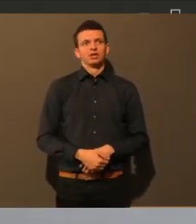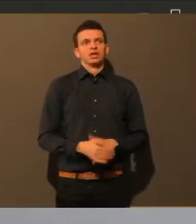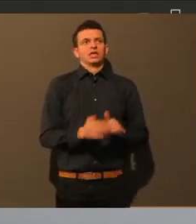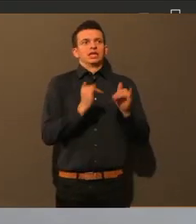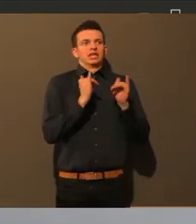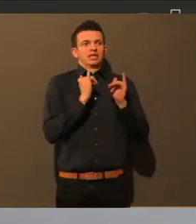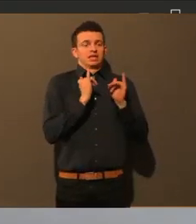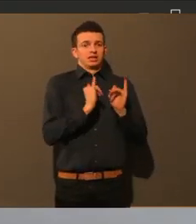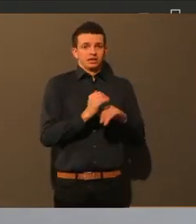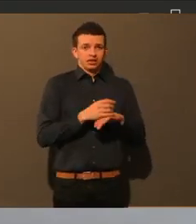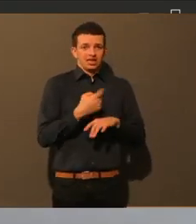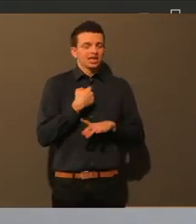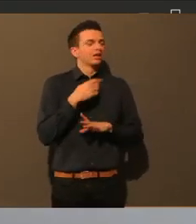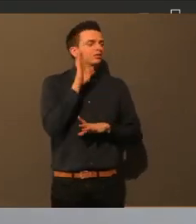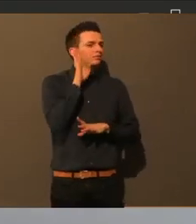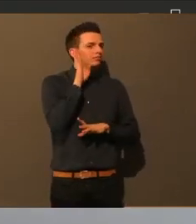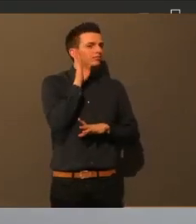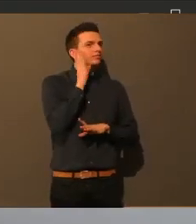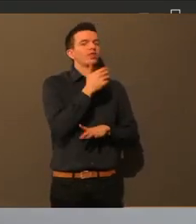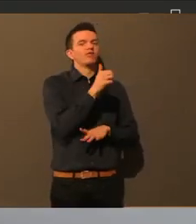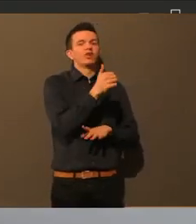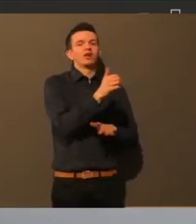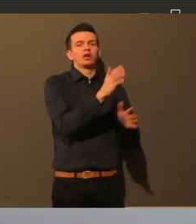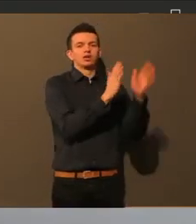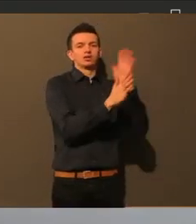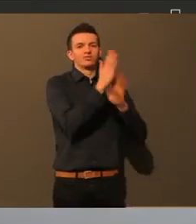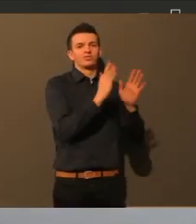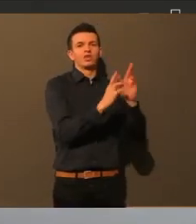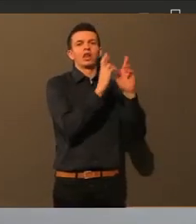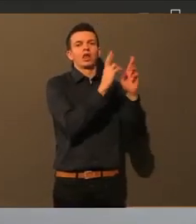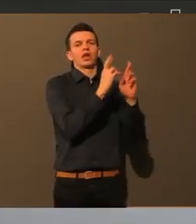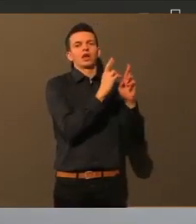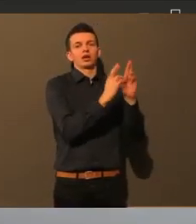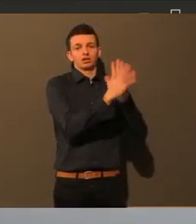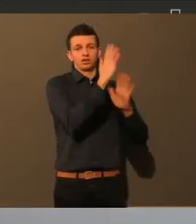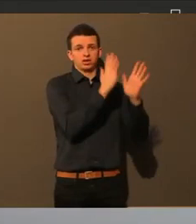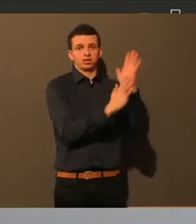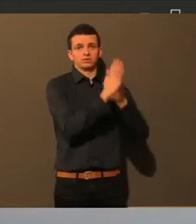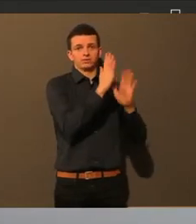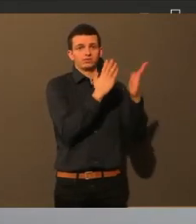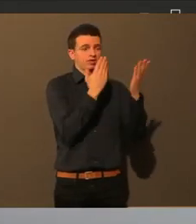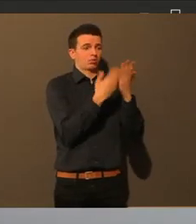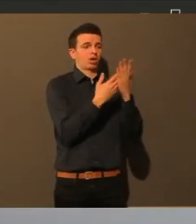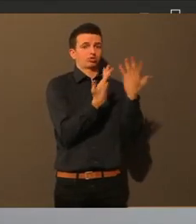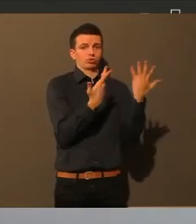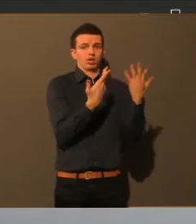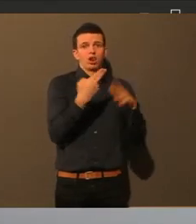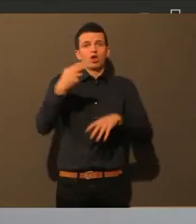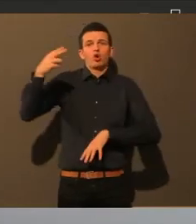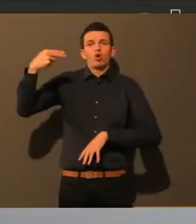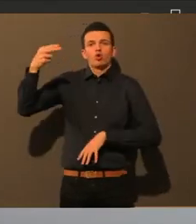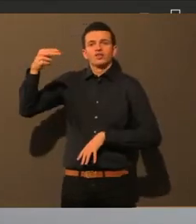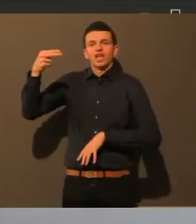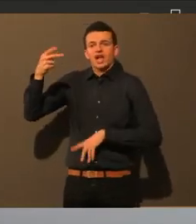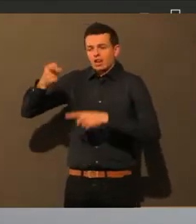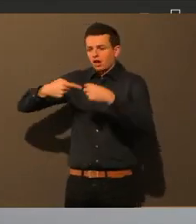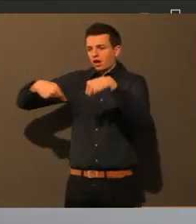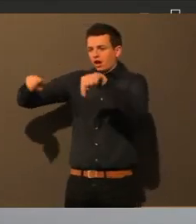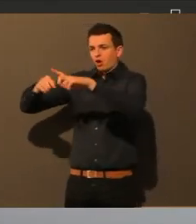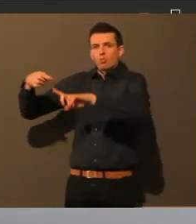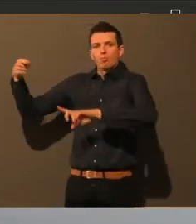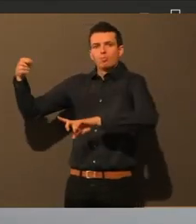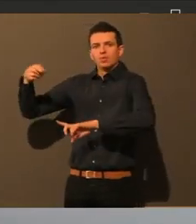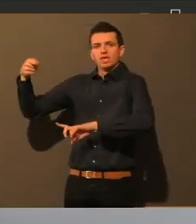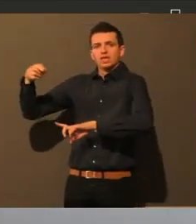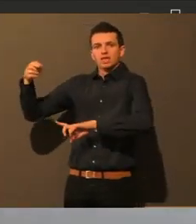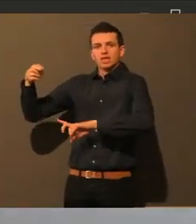das einfach auch ein riesiger organisatorischer Aufwand ist, wenn man beispielsweise jetzt einen Raum in einem Hotel oder sowas anmietet, weil das ja natürlich auch mit